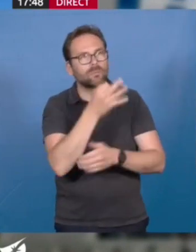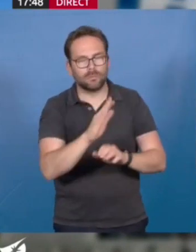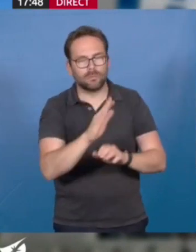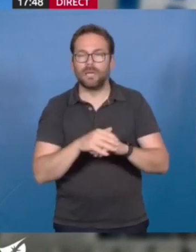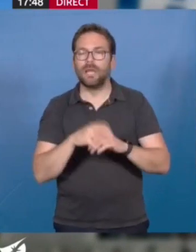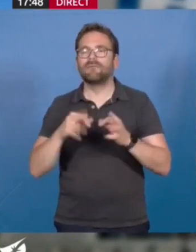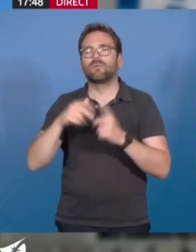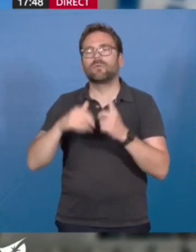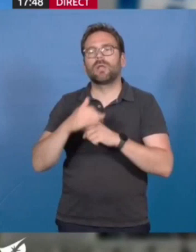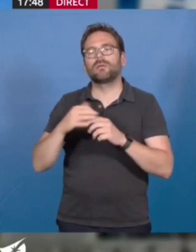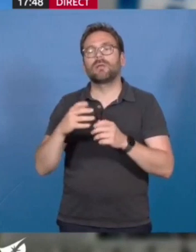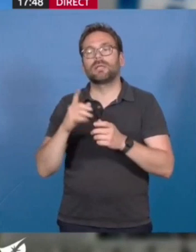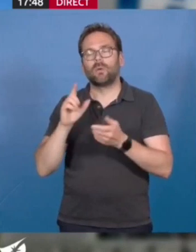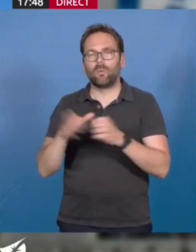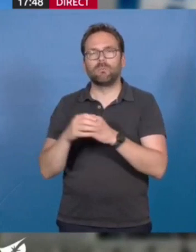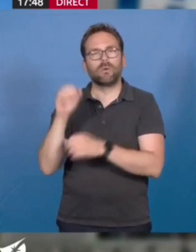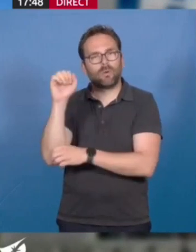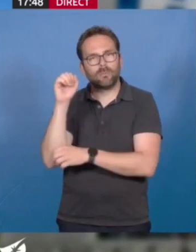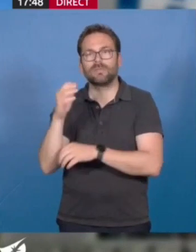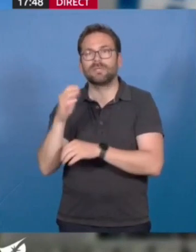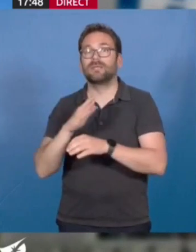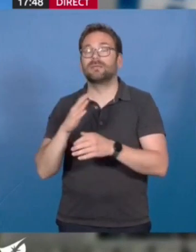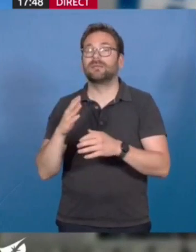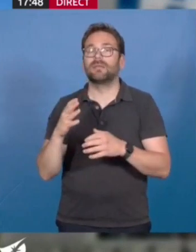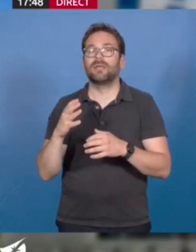et abordable, le groupe communiste et républicain votera favorablement.